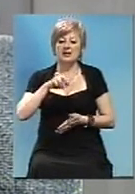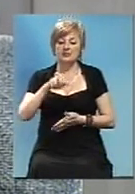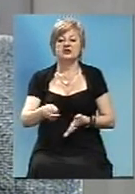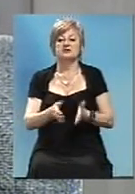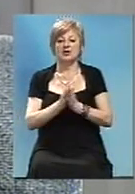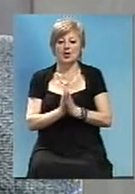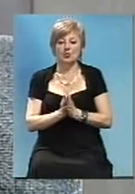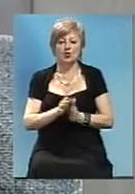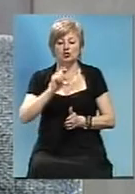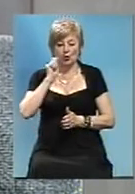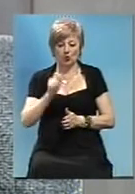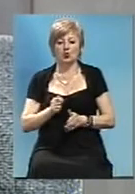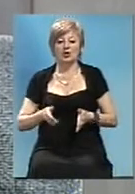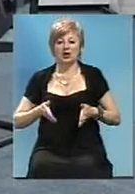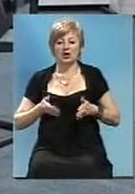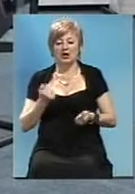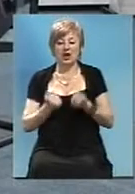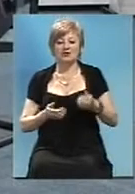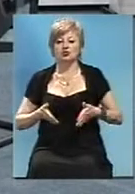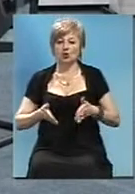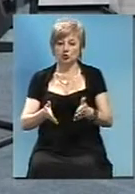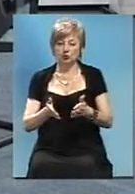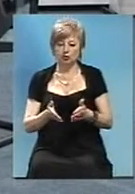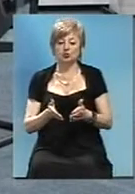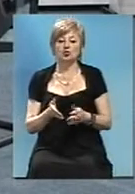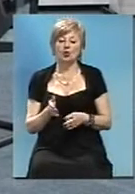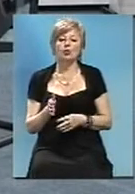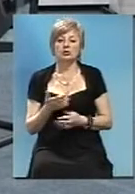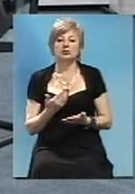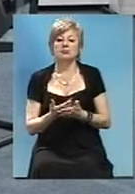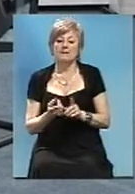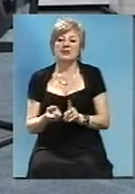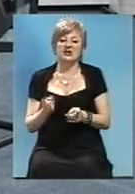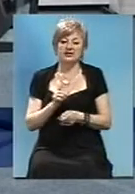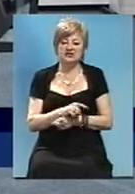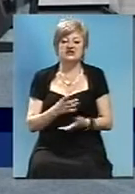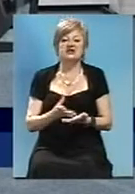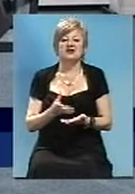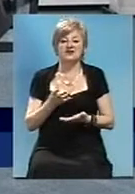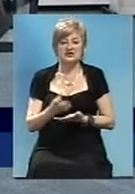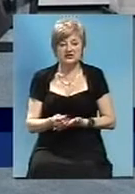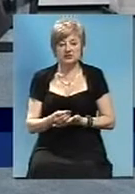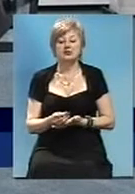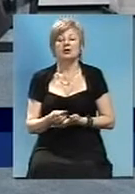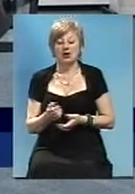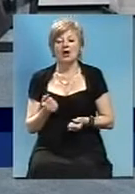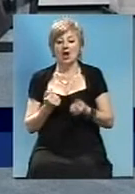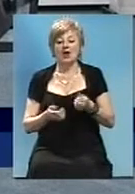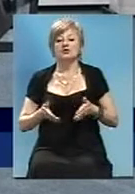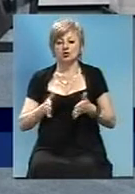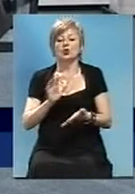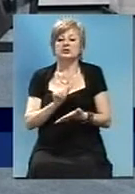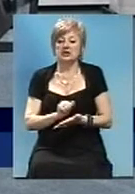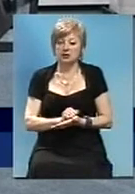просимо «Укравтодор» перераспределити чи поискає допомогу фінансування. «Укравтодор» этим занимається, але, к сожалению, на